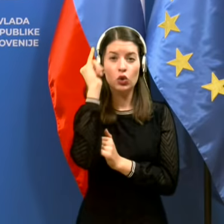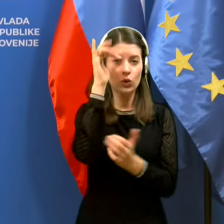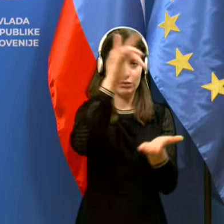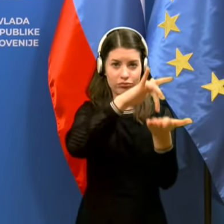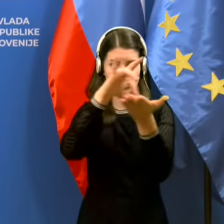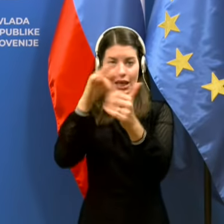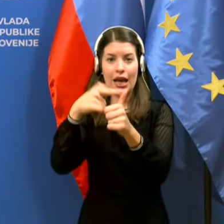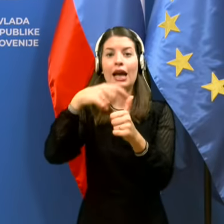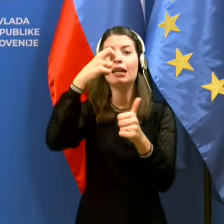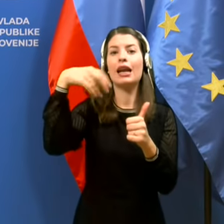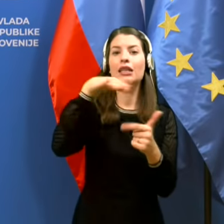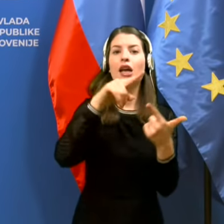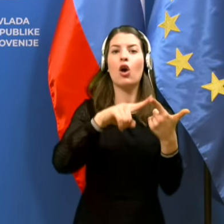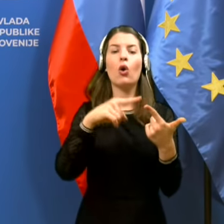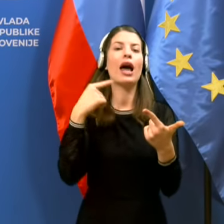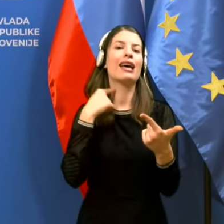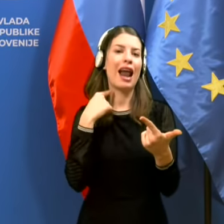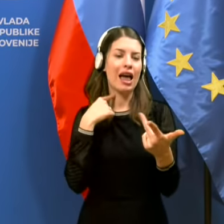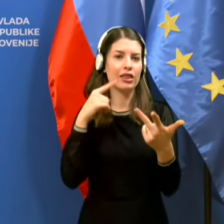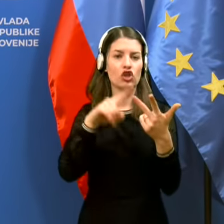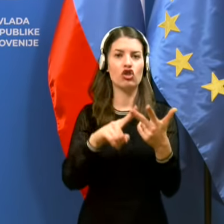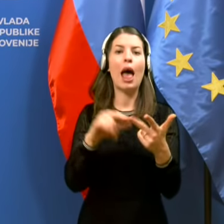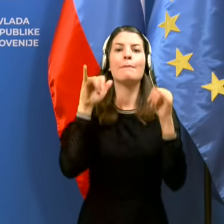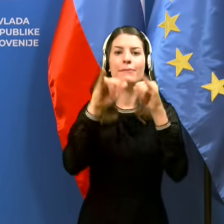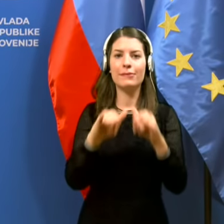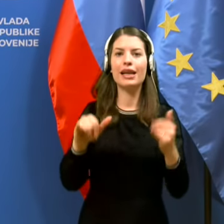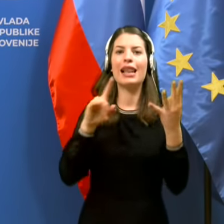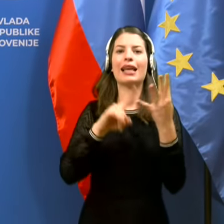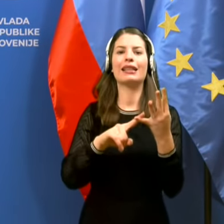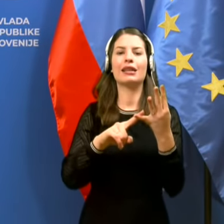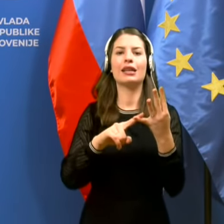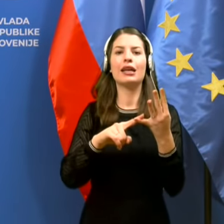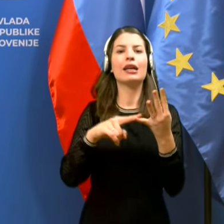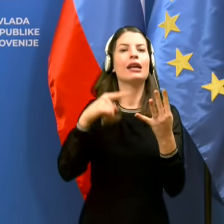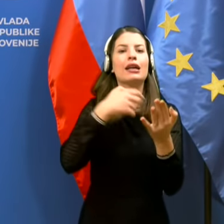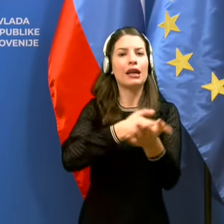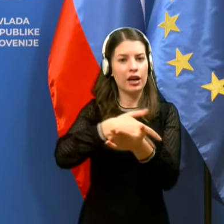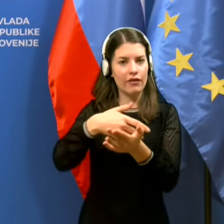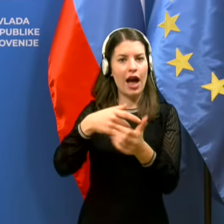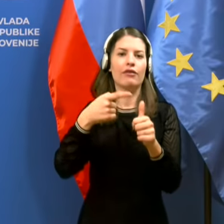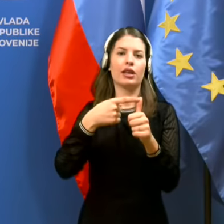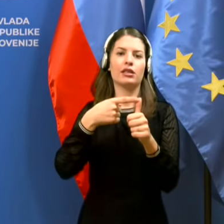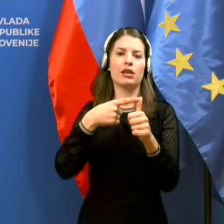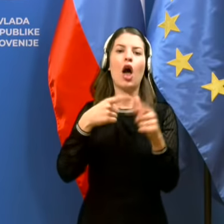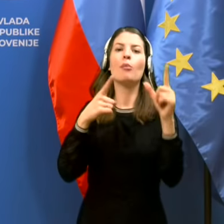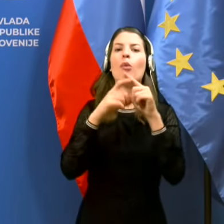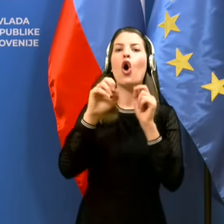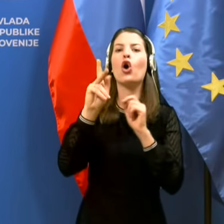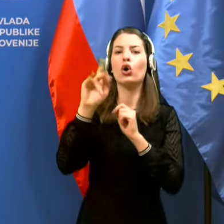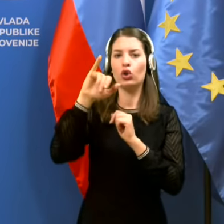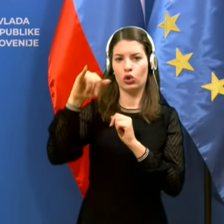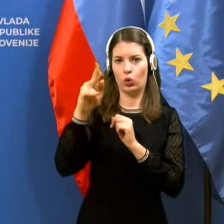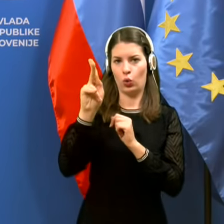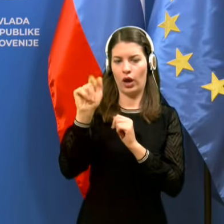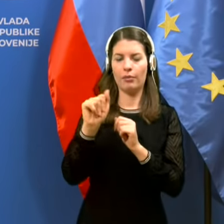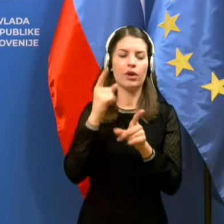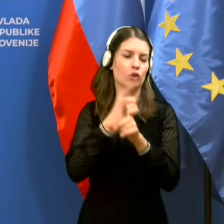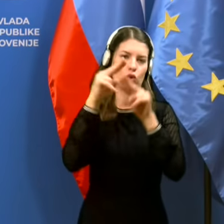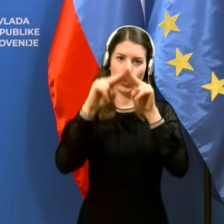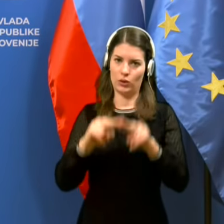Kranske gore, Rateč, Bleda, Pokluke, Krvalca in tudi ostalih krajev. Aktivnosti bomo seveda